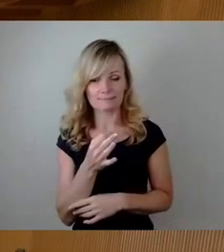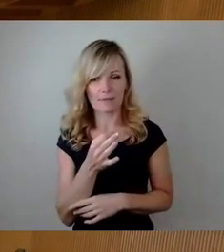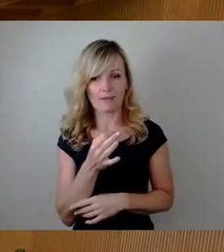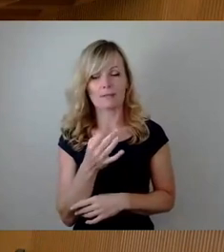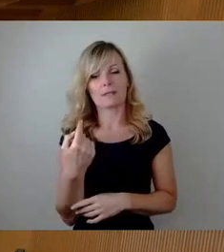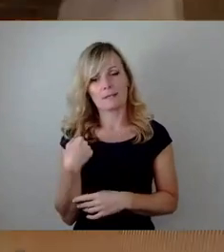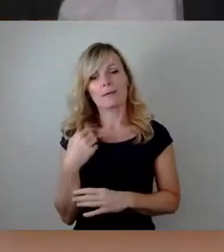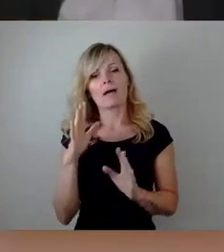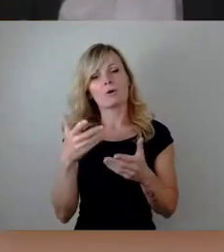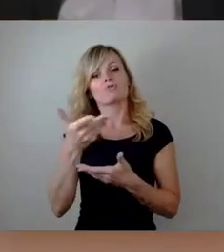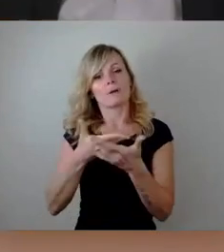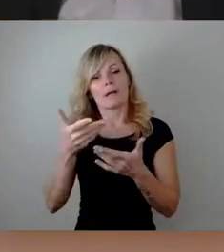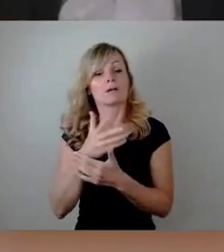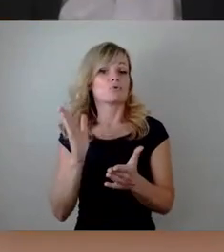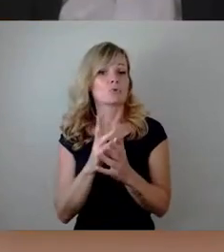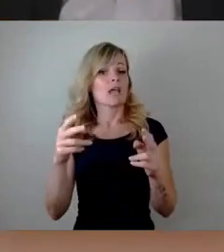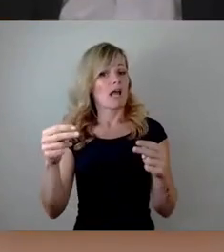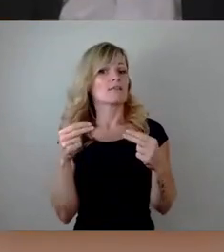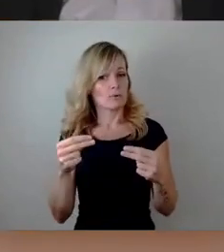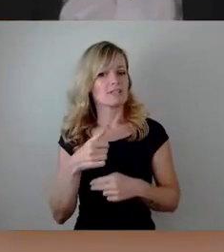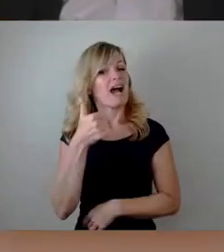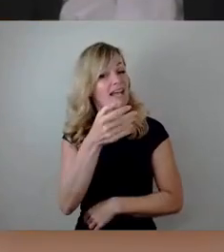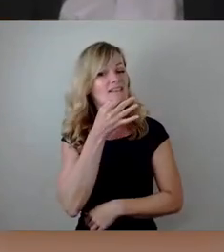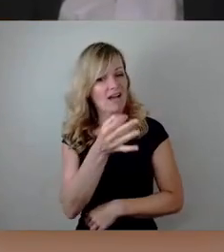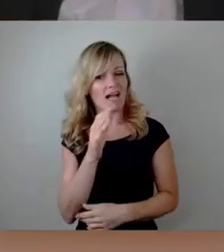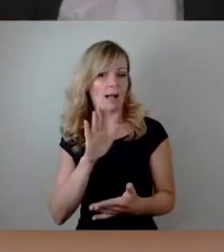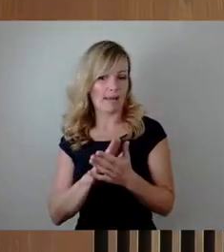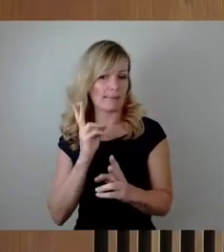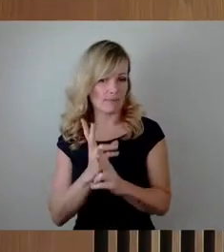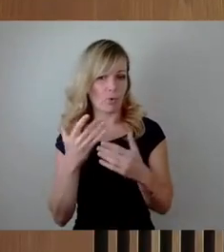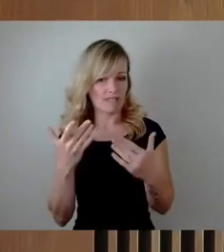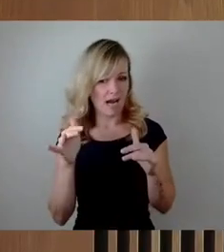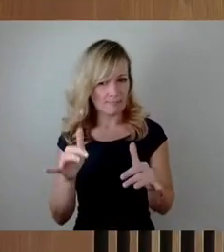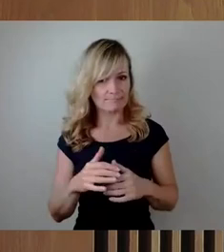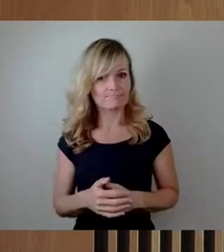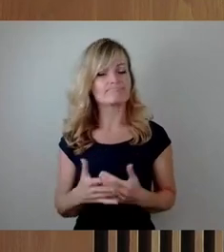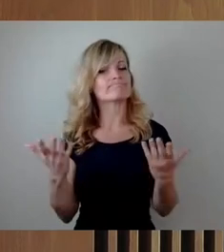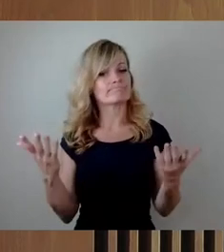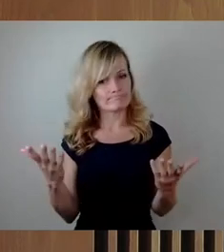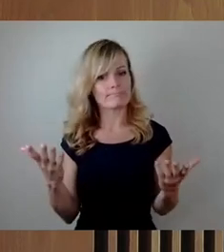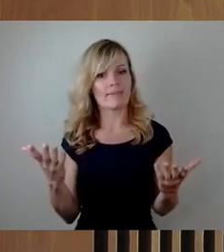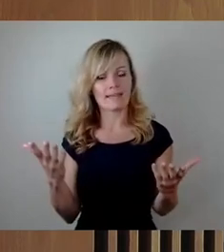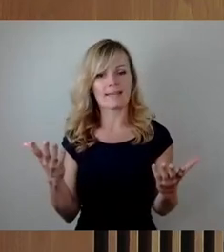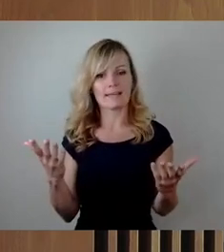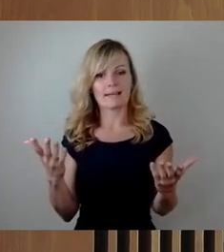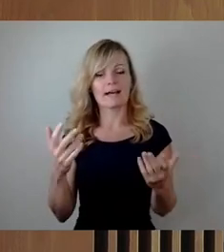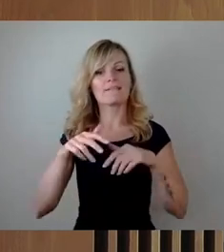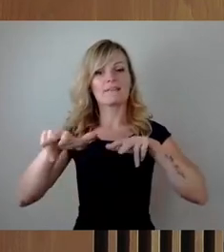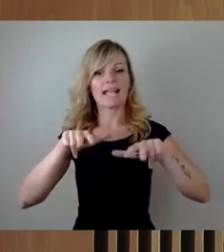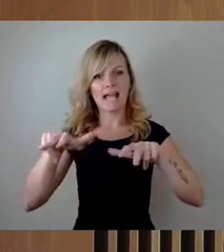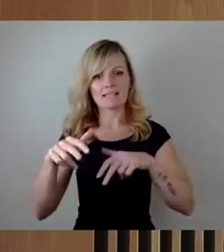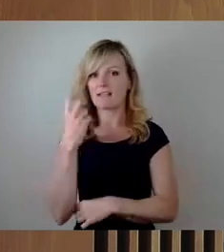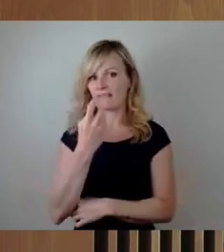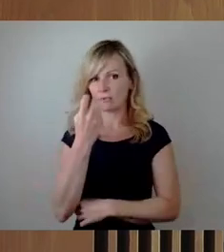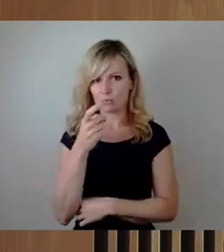jetzt schon beantwortet. Eine Frage bleibt dennoch übrig. Es geht hier um die Verkehrsversuche, denn in den